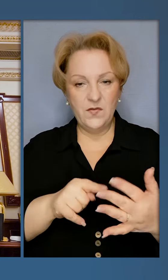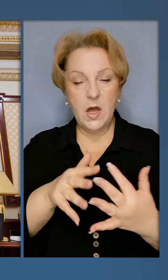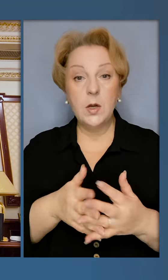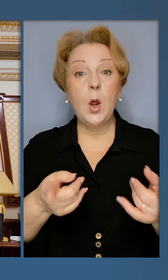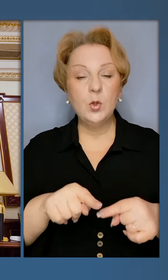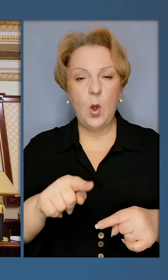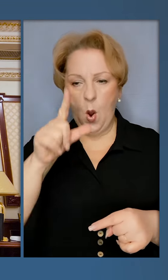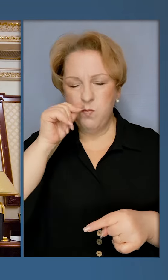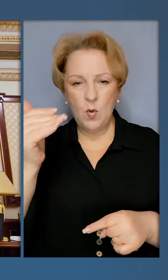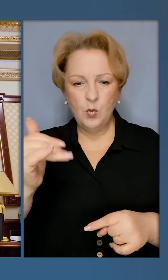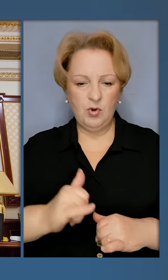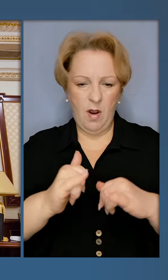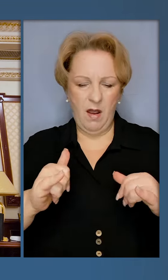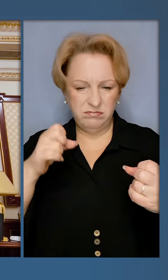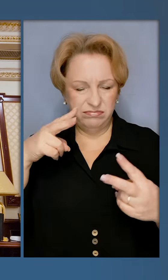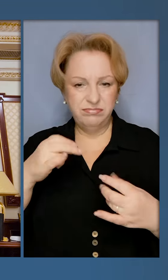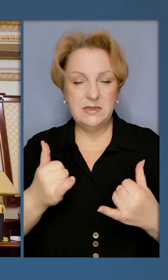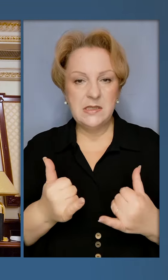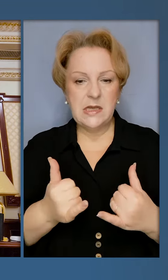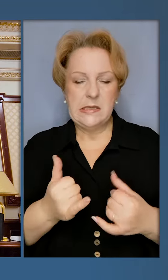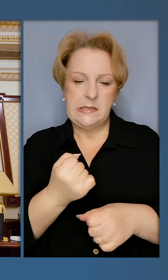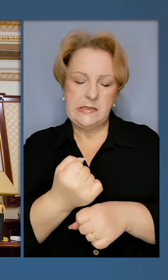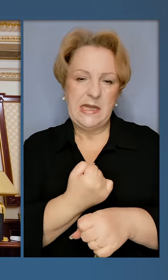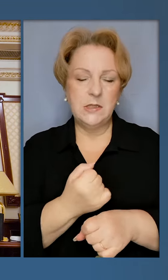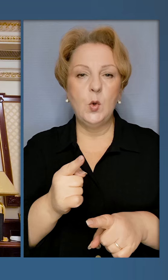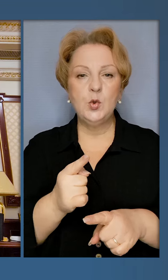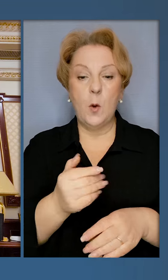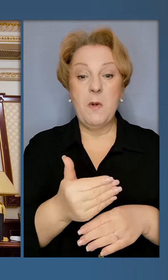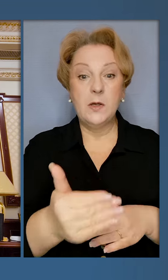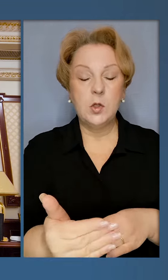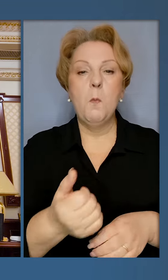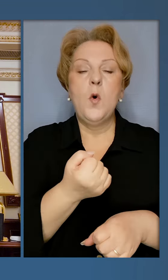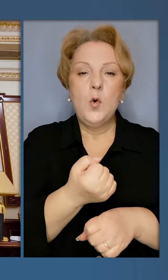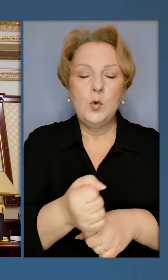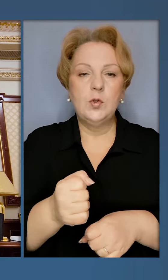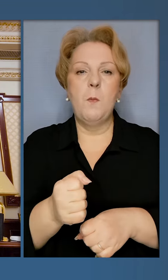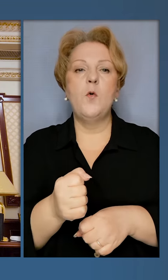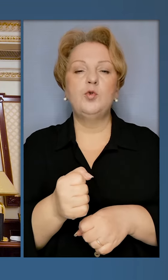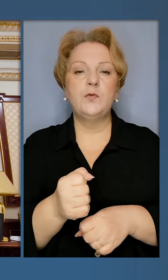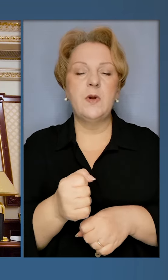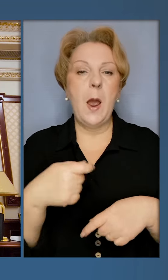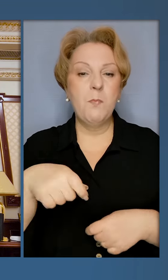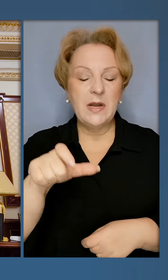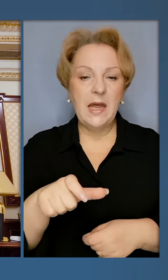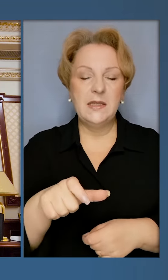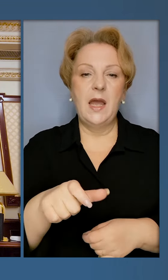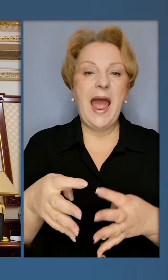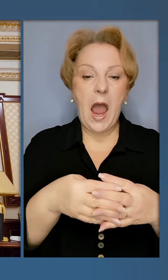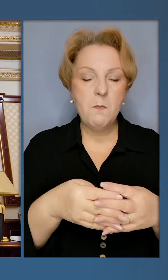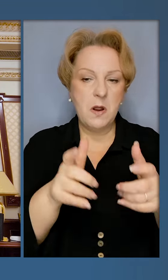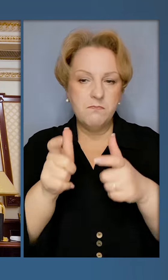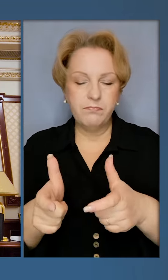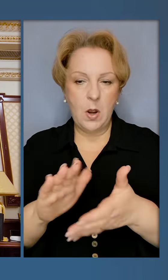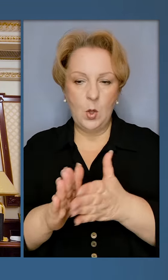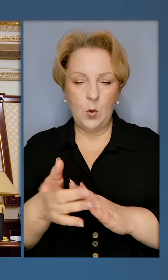І саме тому путінська ескалація зараз – це тиск, щоб згодом змушувати президента Америки йти на умови